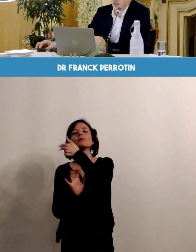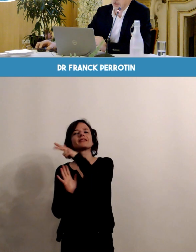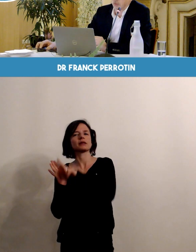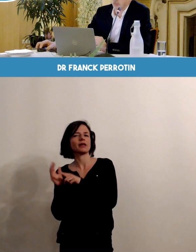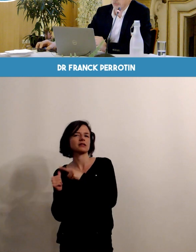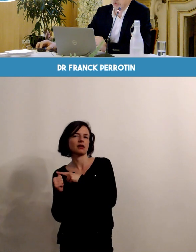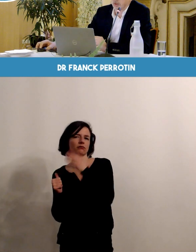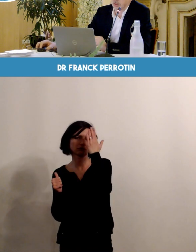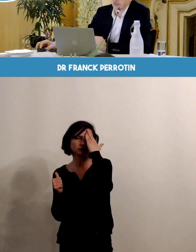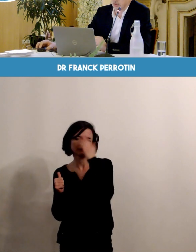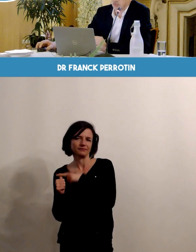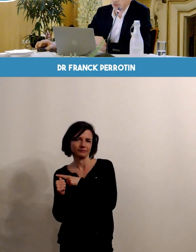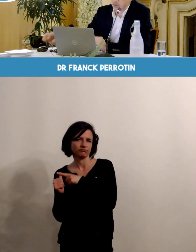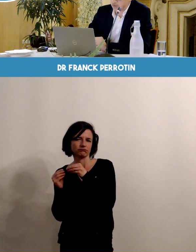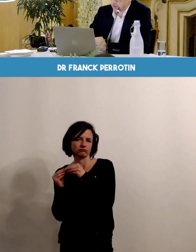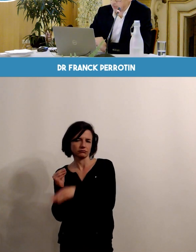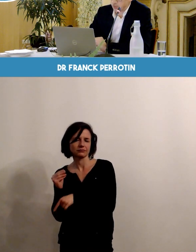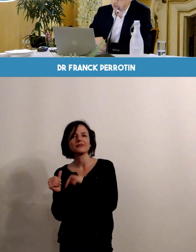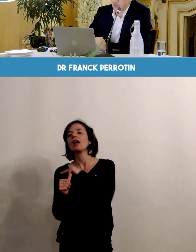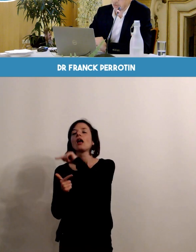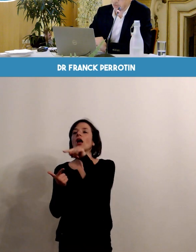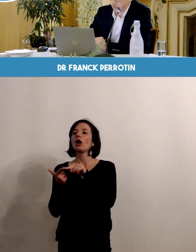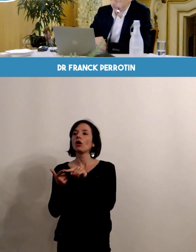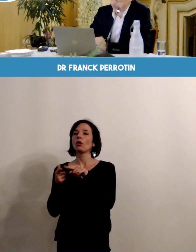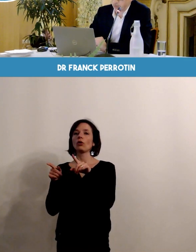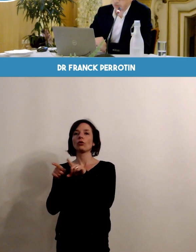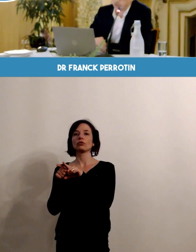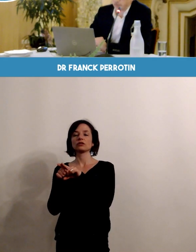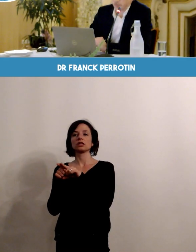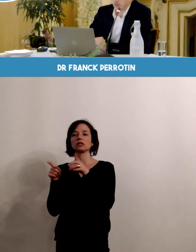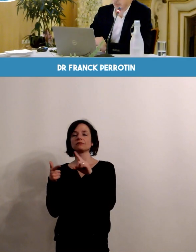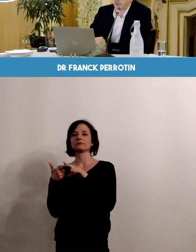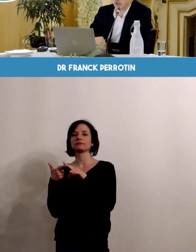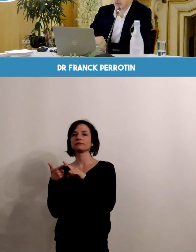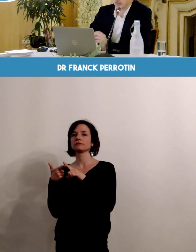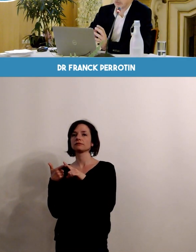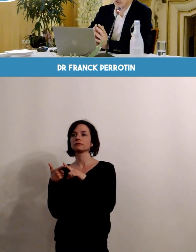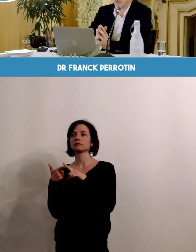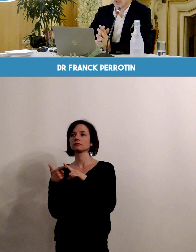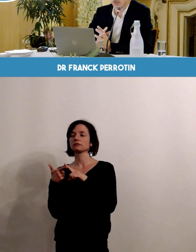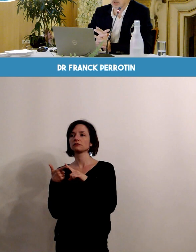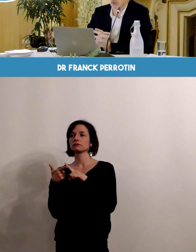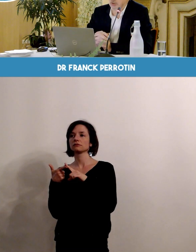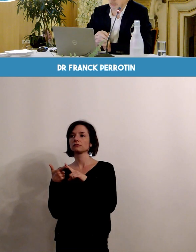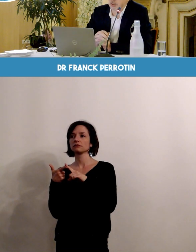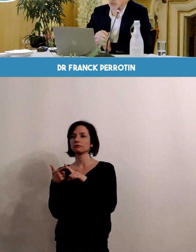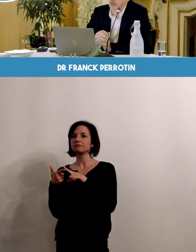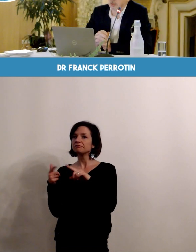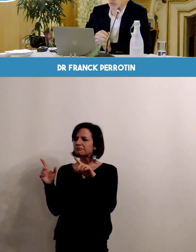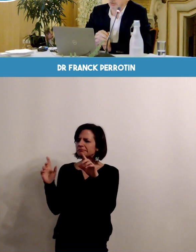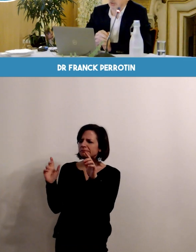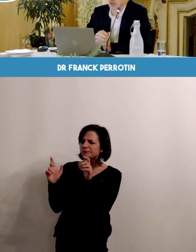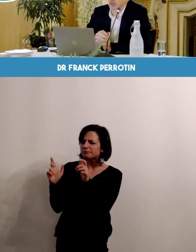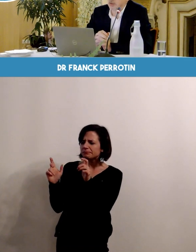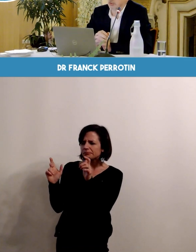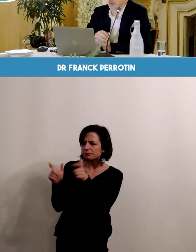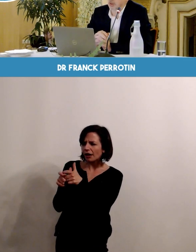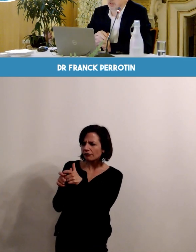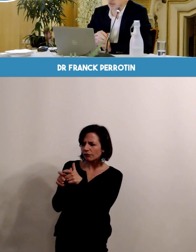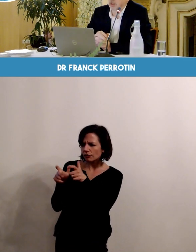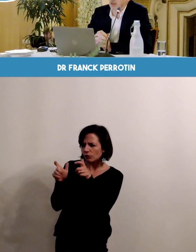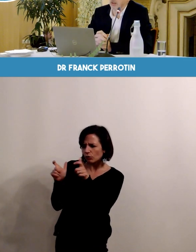bon je vais passer on peut faire également du dépistage pardon on peut faire également du dépistage de l